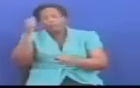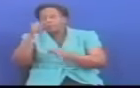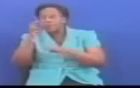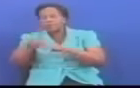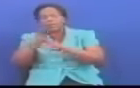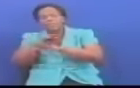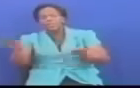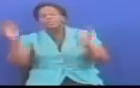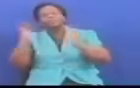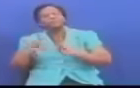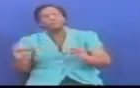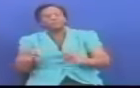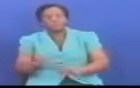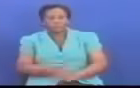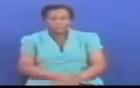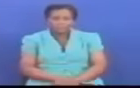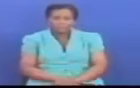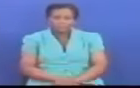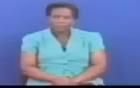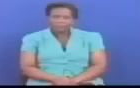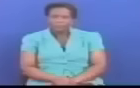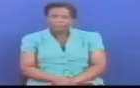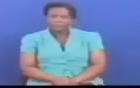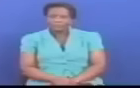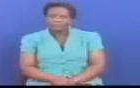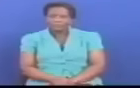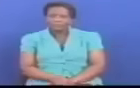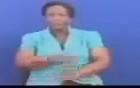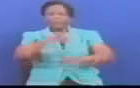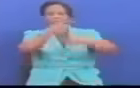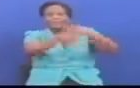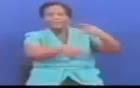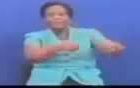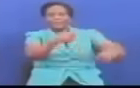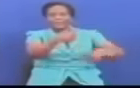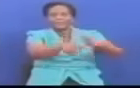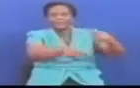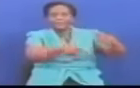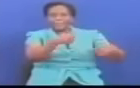nataadha kwa wanao chochea Sana sana Waishimi wa tunendelea